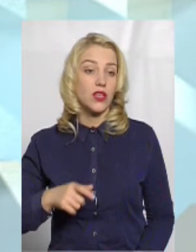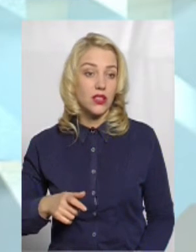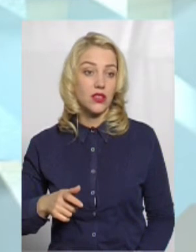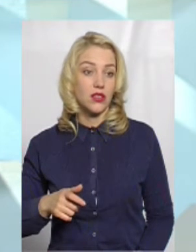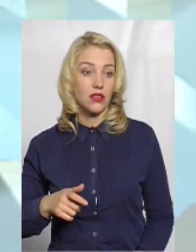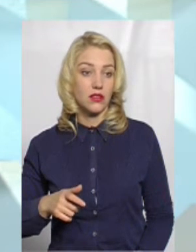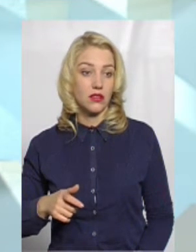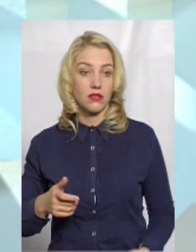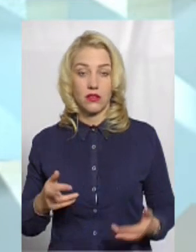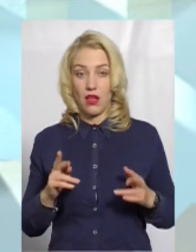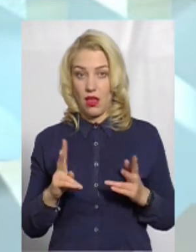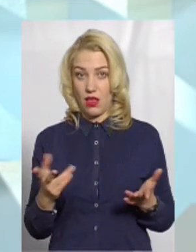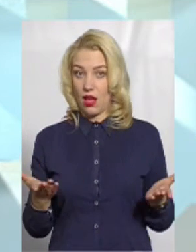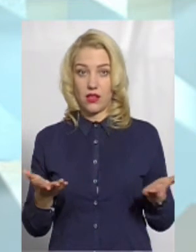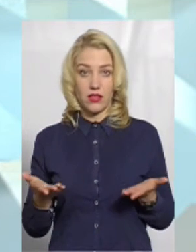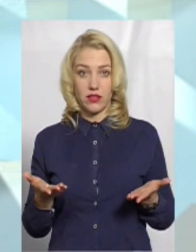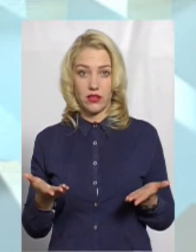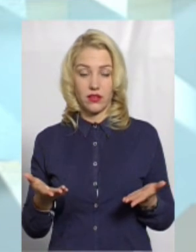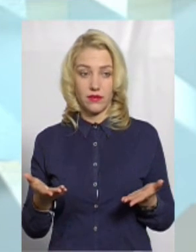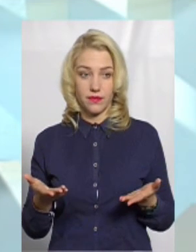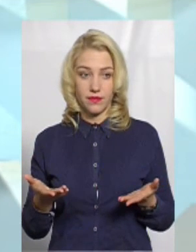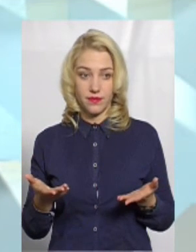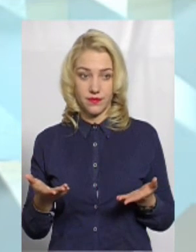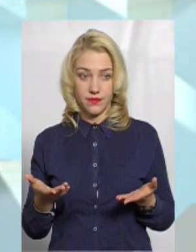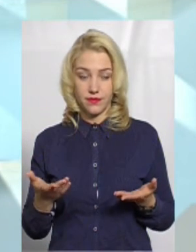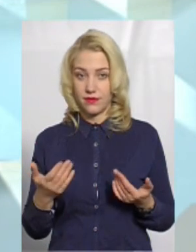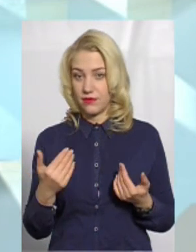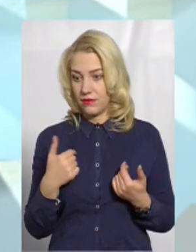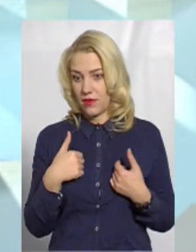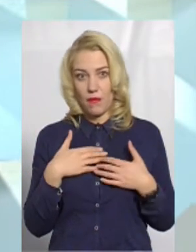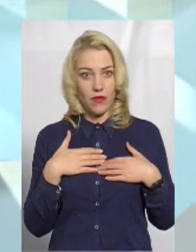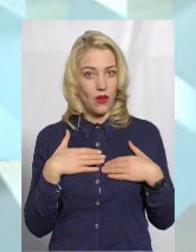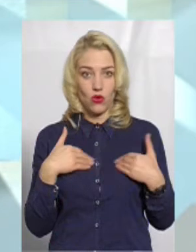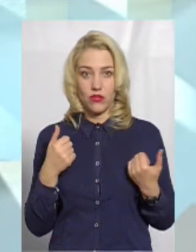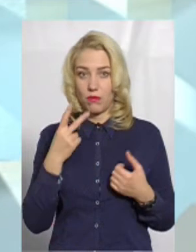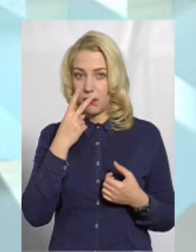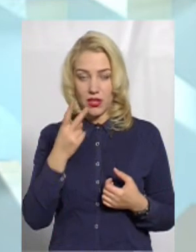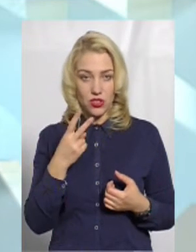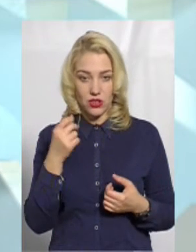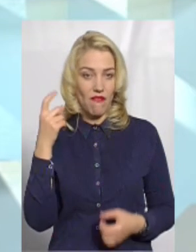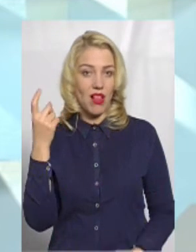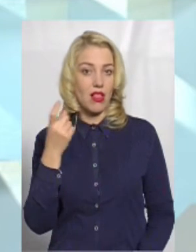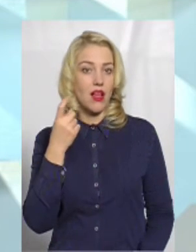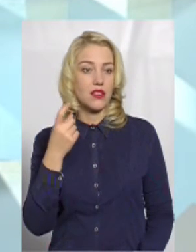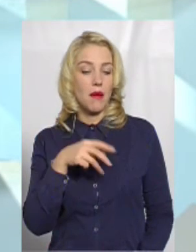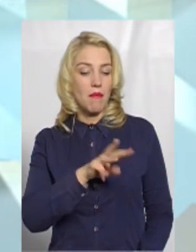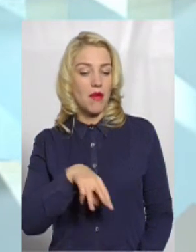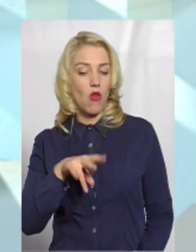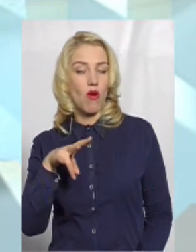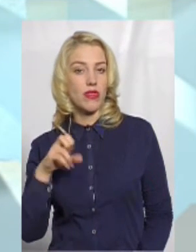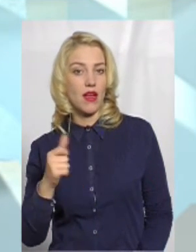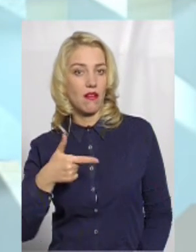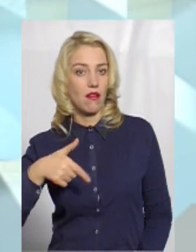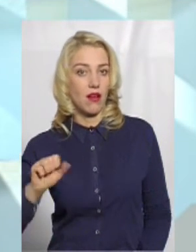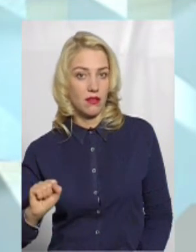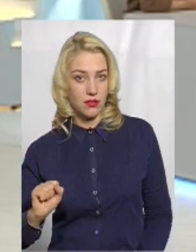яких це, я б дуже не хотів би бачити їх власниками, мільйони гектарів,